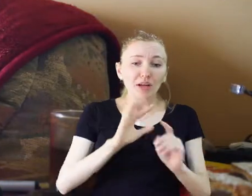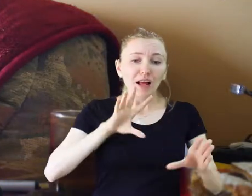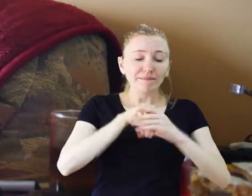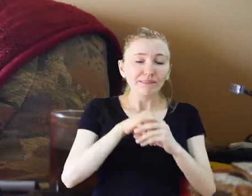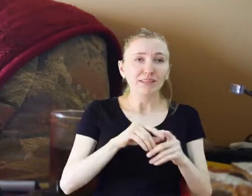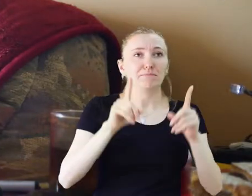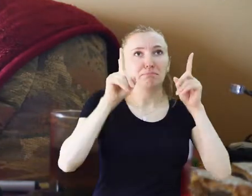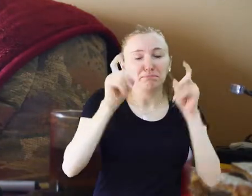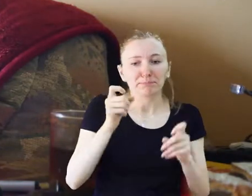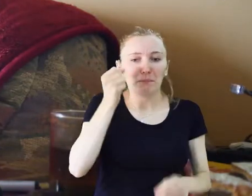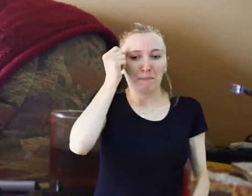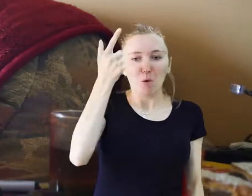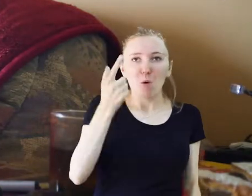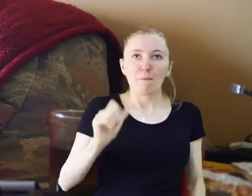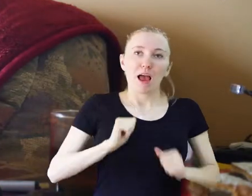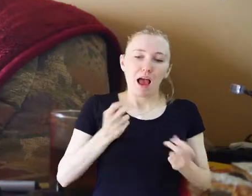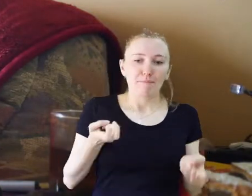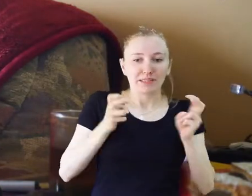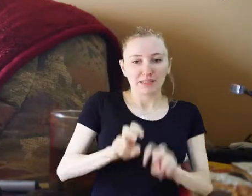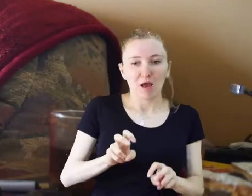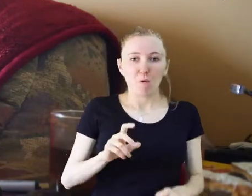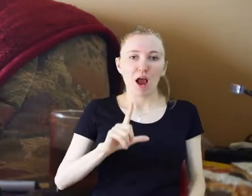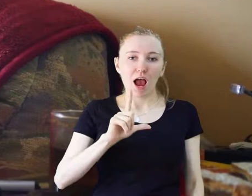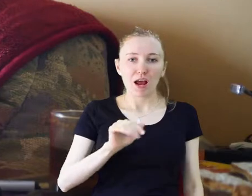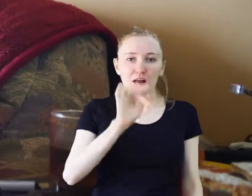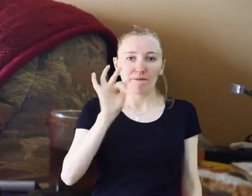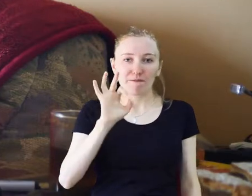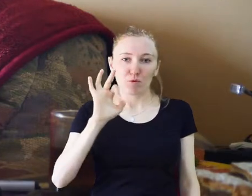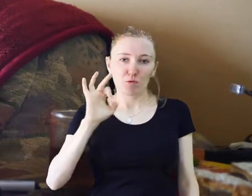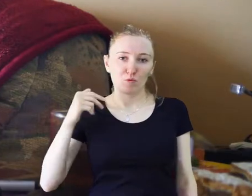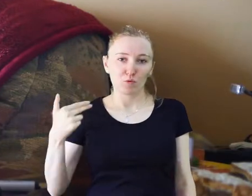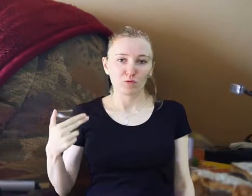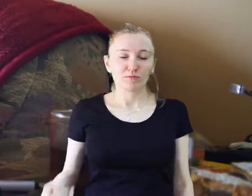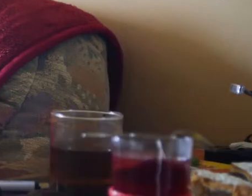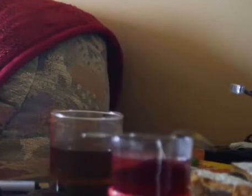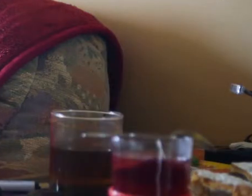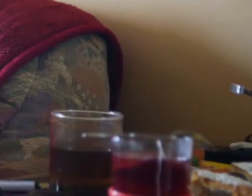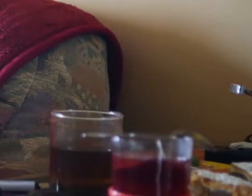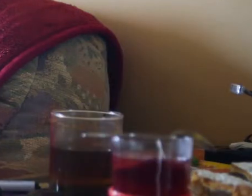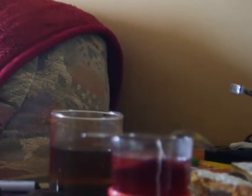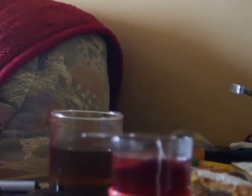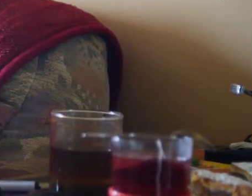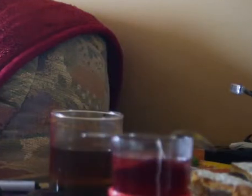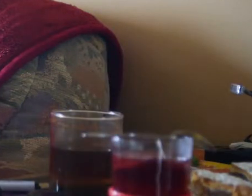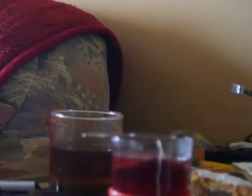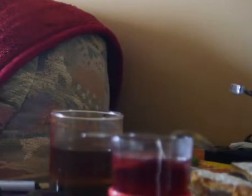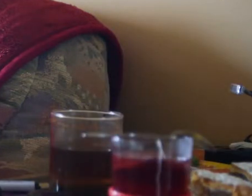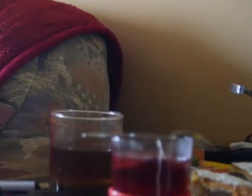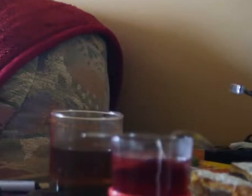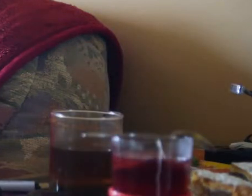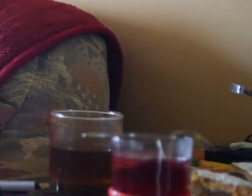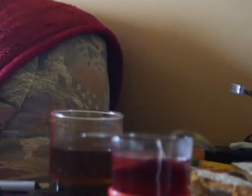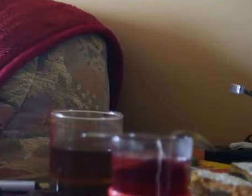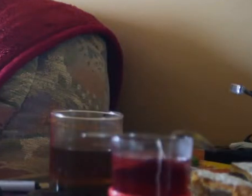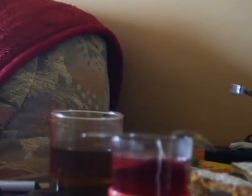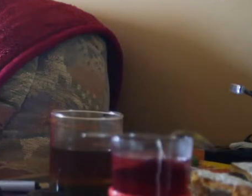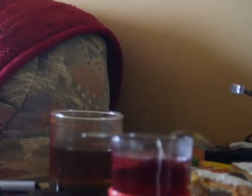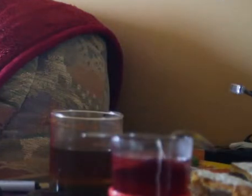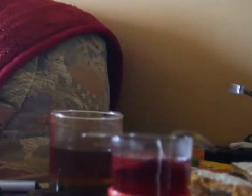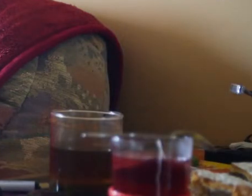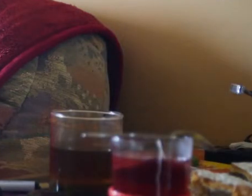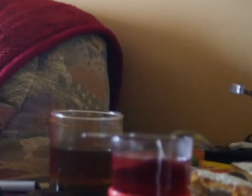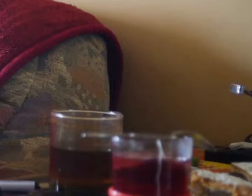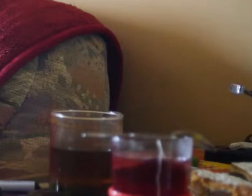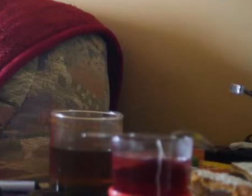zaproponował właśnie to, żebyśmy się